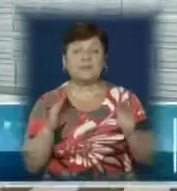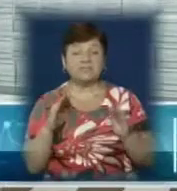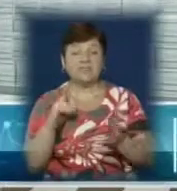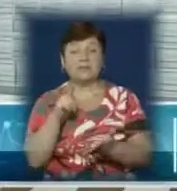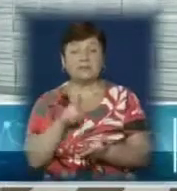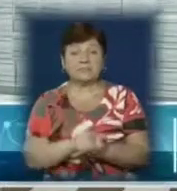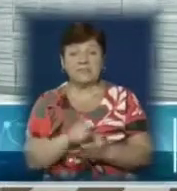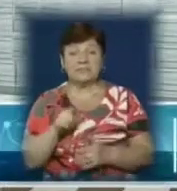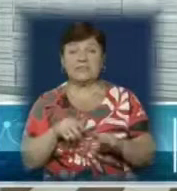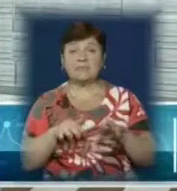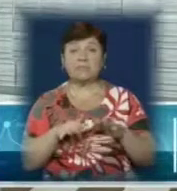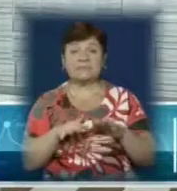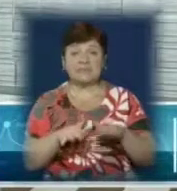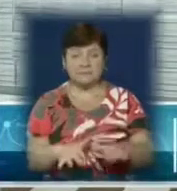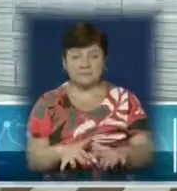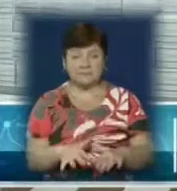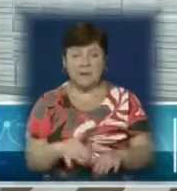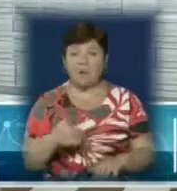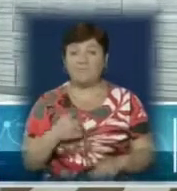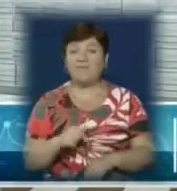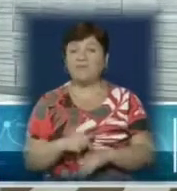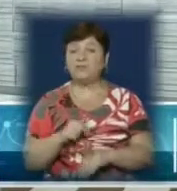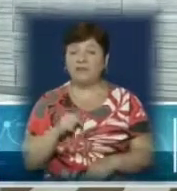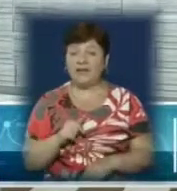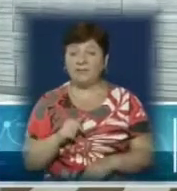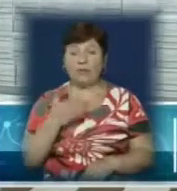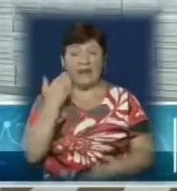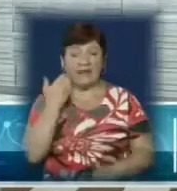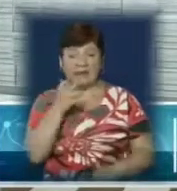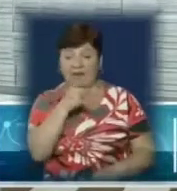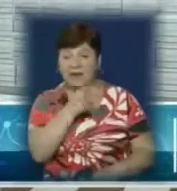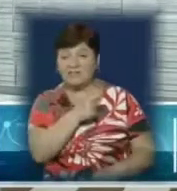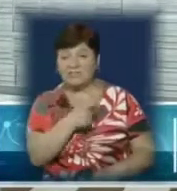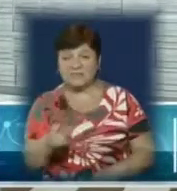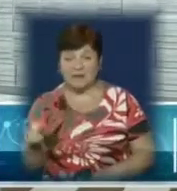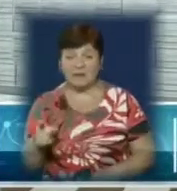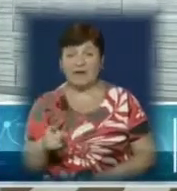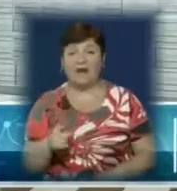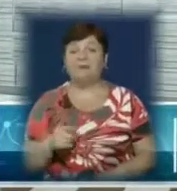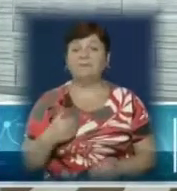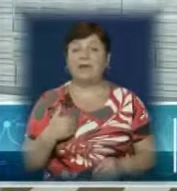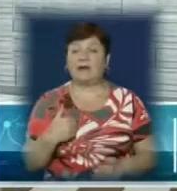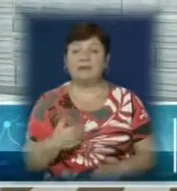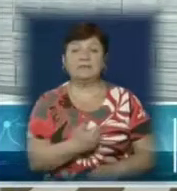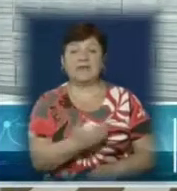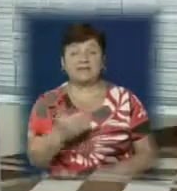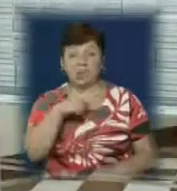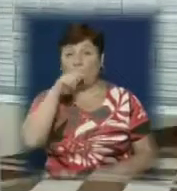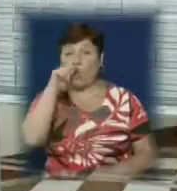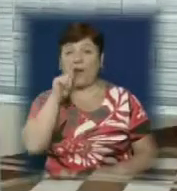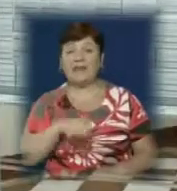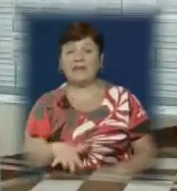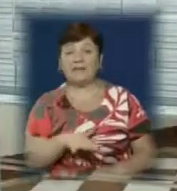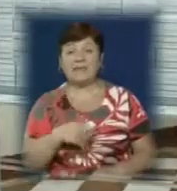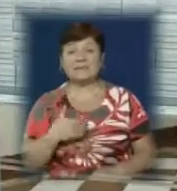Цей процес природній. Ми вичуваємо це нелегкі часи, в тому числі і в економіці нашої країни. І